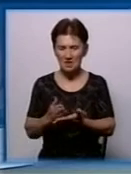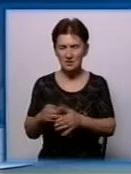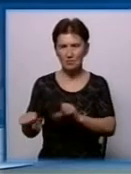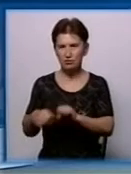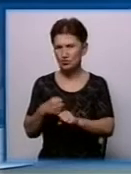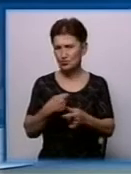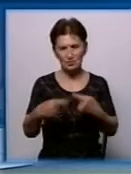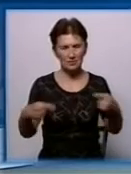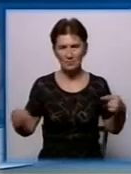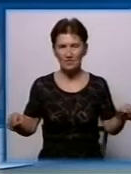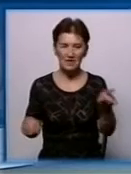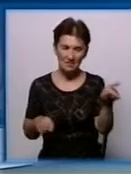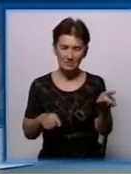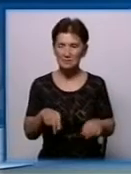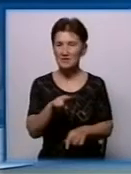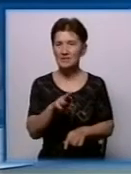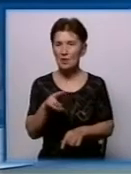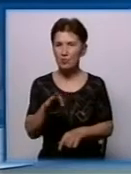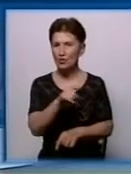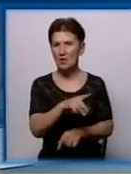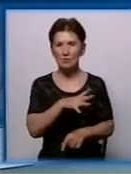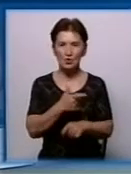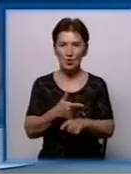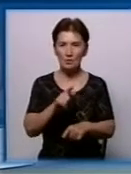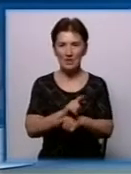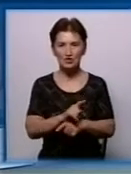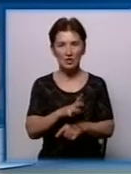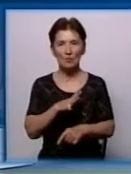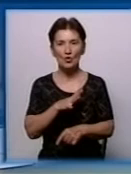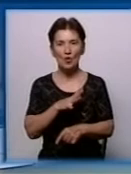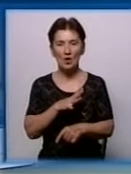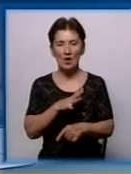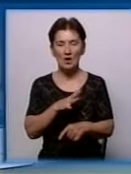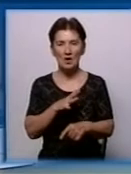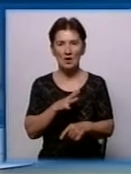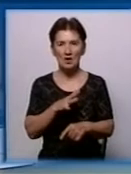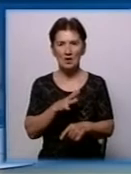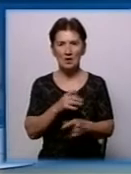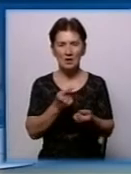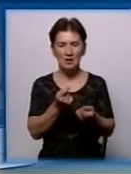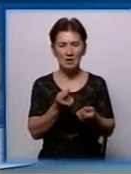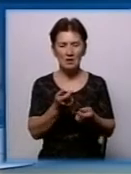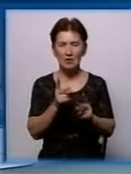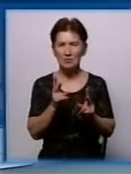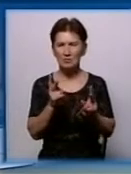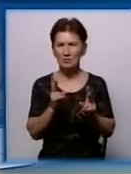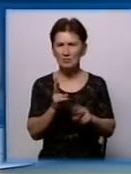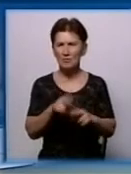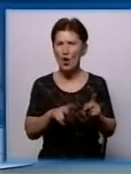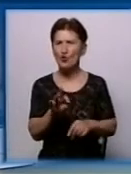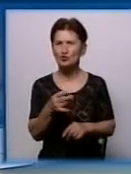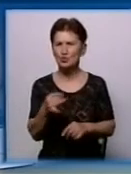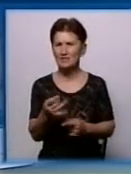Що стосується Депоту, в нього більше було на цьому об'єкті порушення конструктивних елементів. Що це